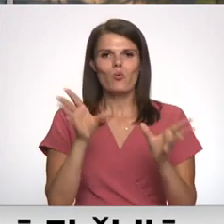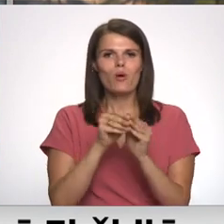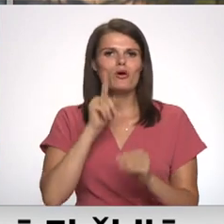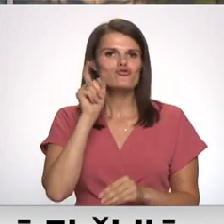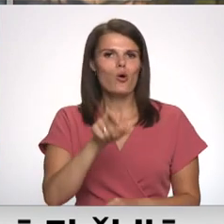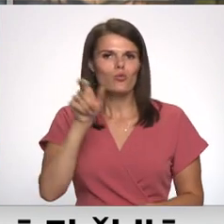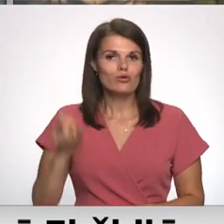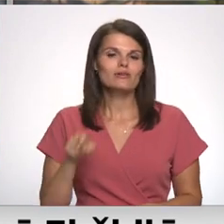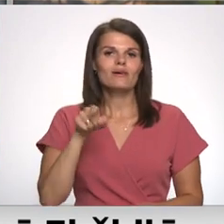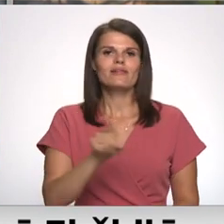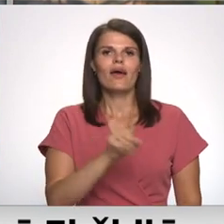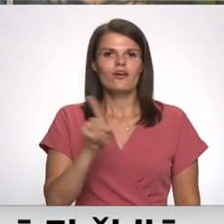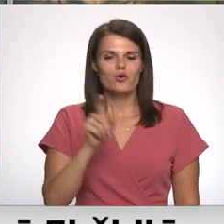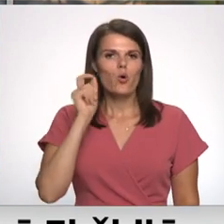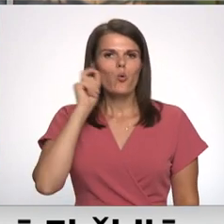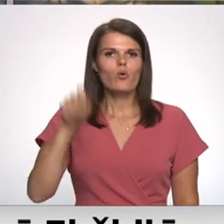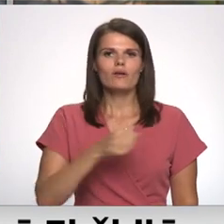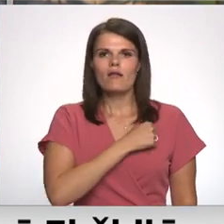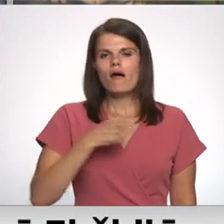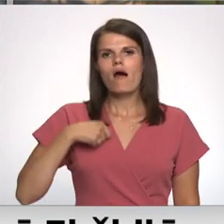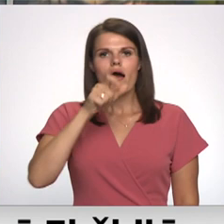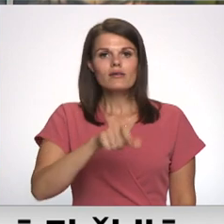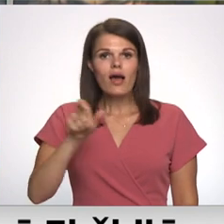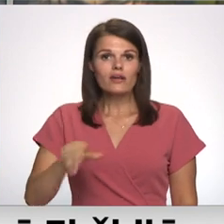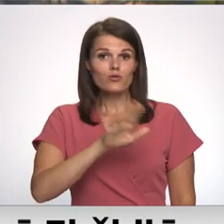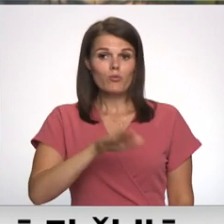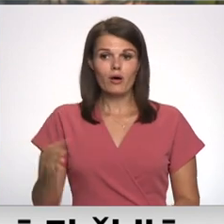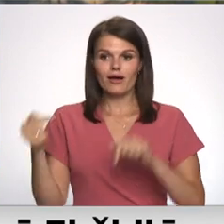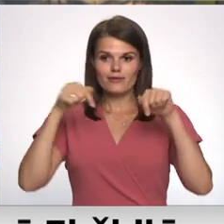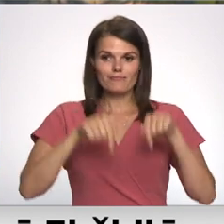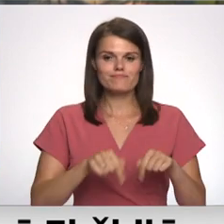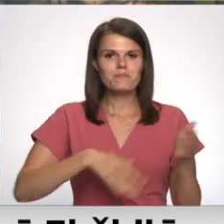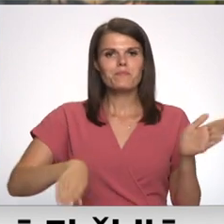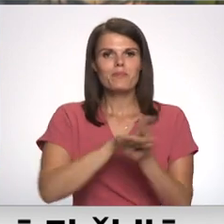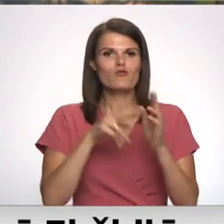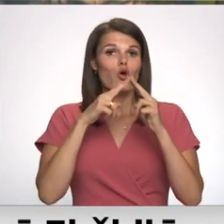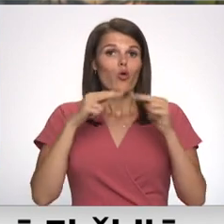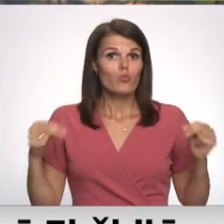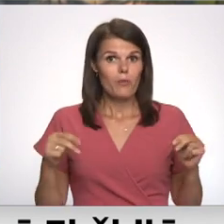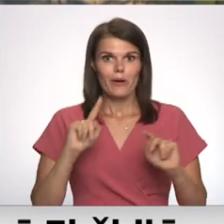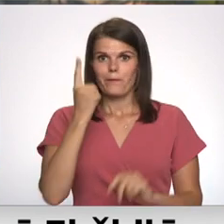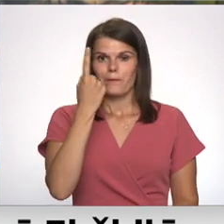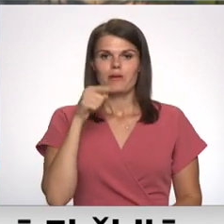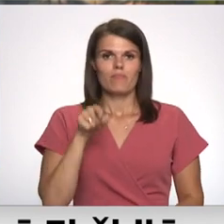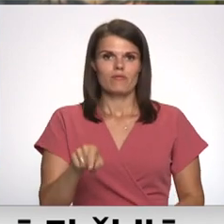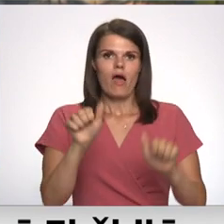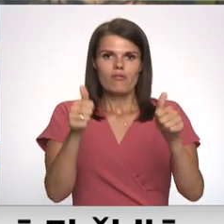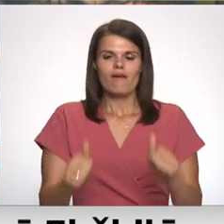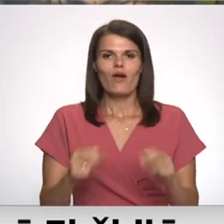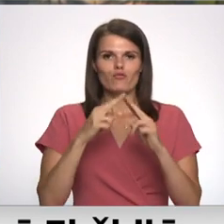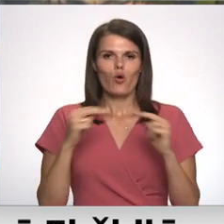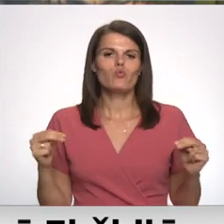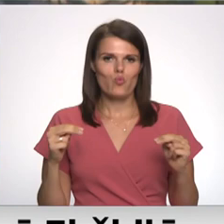Ukraina skarvīra bērni, kur te piedalīsies nometnē. Pirmā šāda nometnē – Ukraina spriņoto spēku un Nacionālās